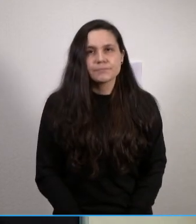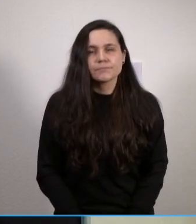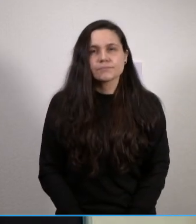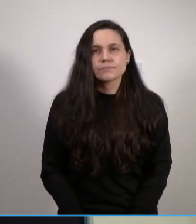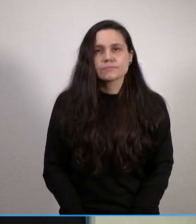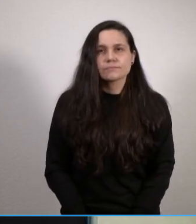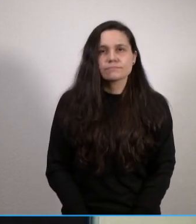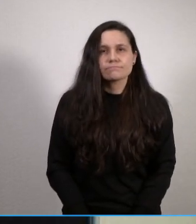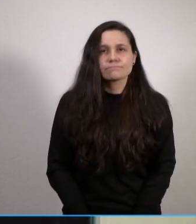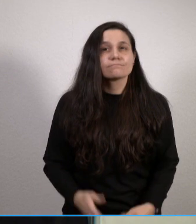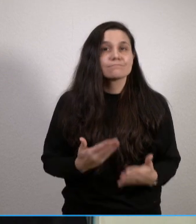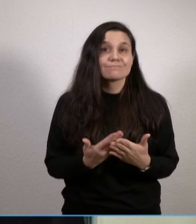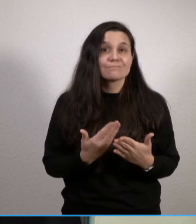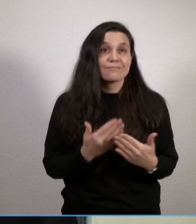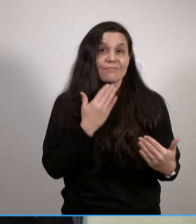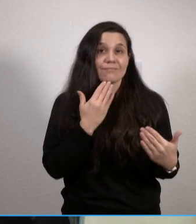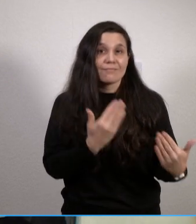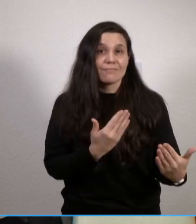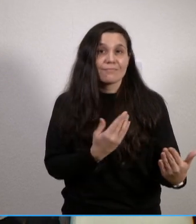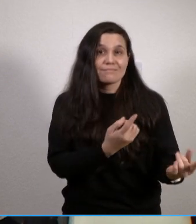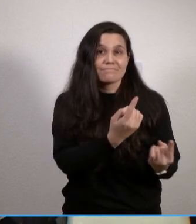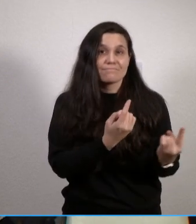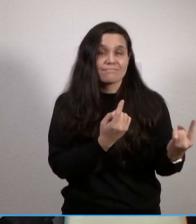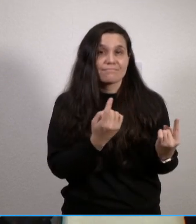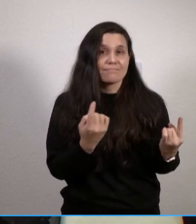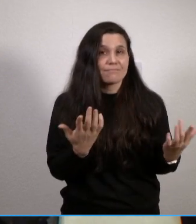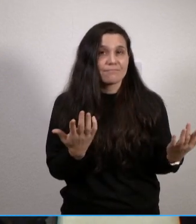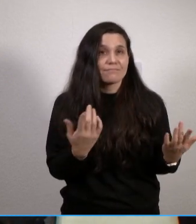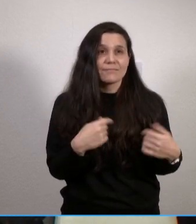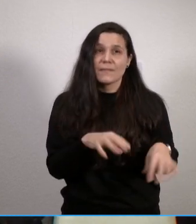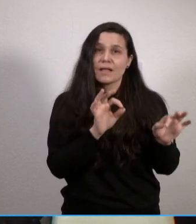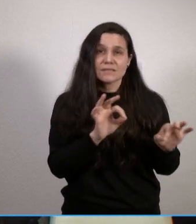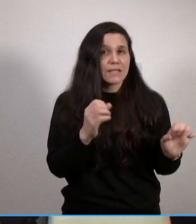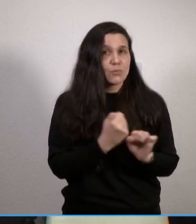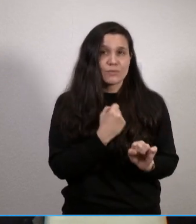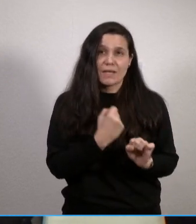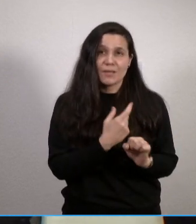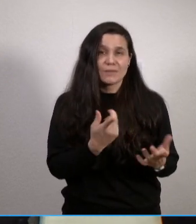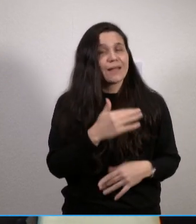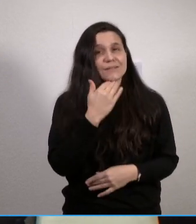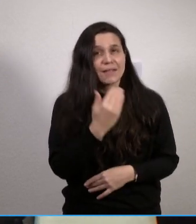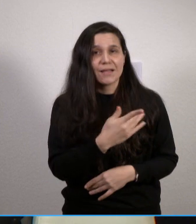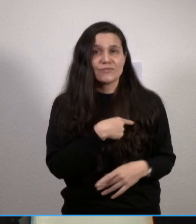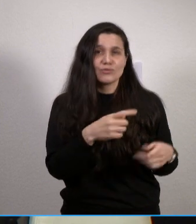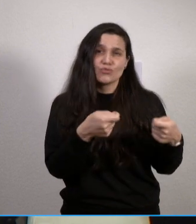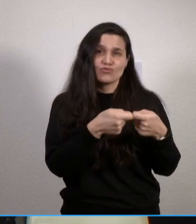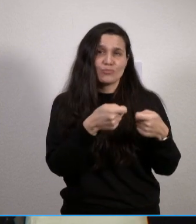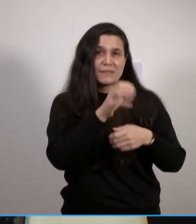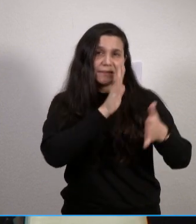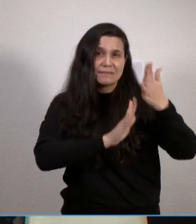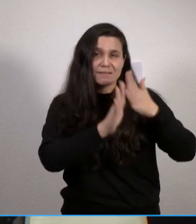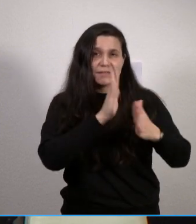Umso mehr danke ich dafür, dass Sie heute hier waren, dass Sie so eine fantastische Arbeit leisten. Vielen Dank für diesen spannenden Einblick in Ihre Arbeit.